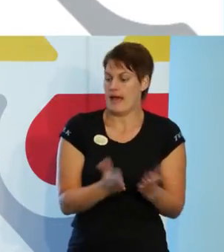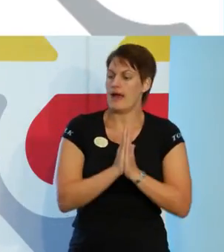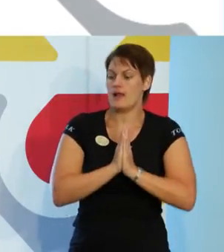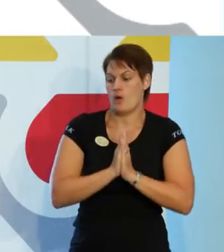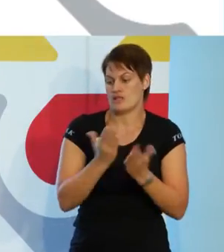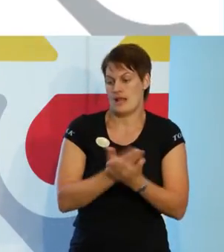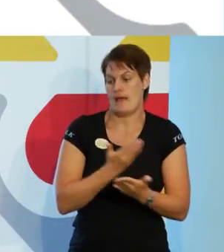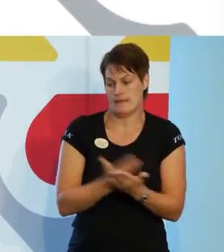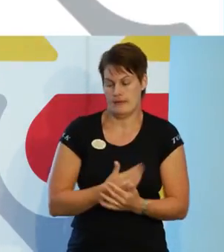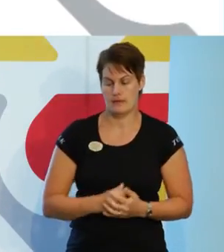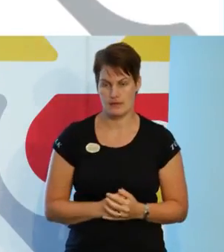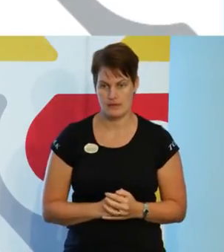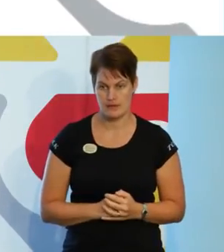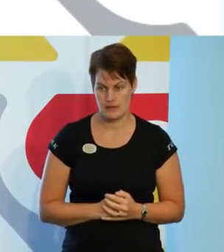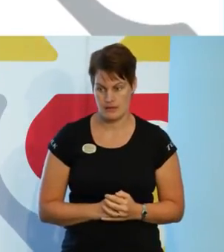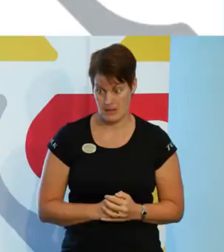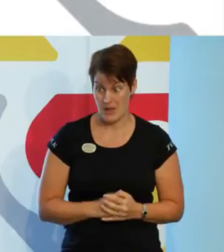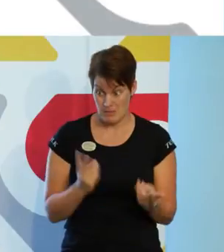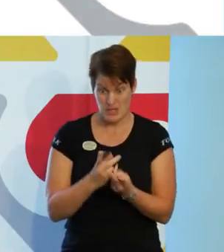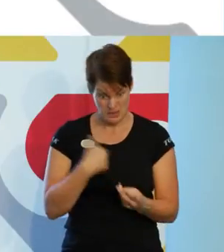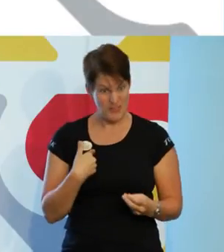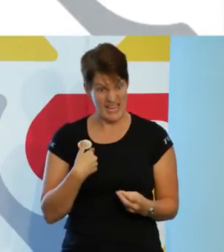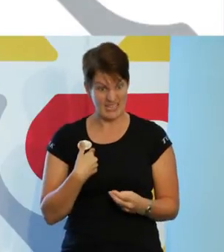världen. Snacka om extremister.